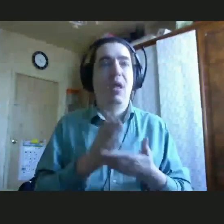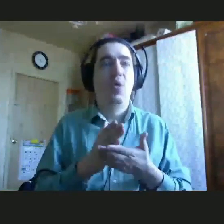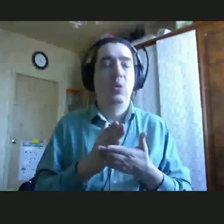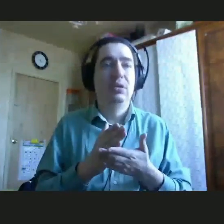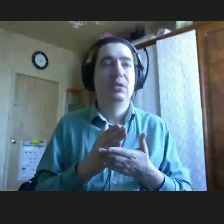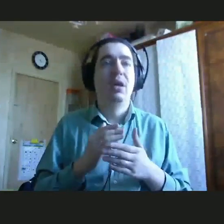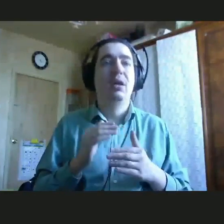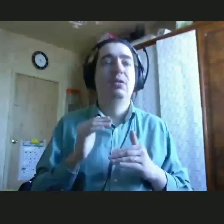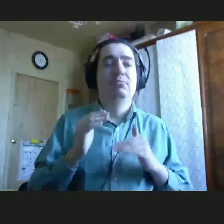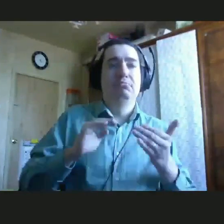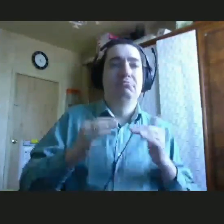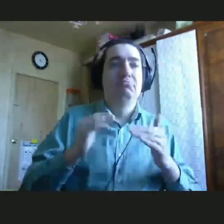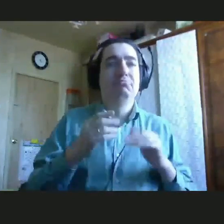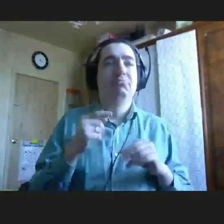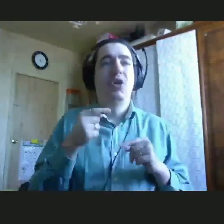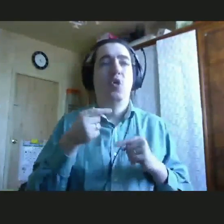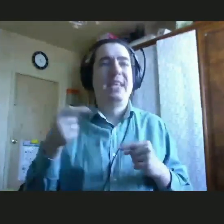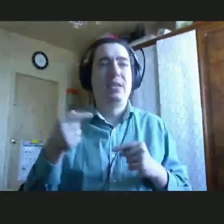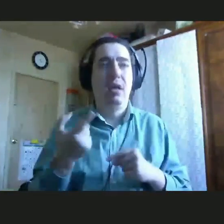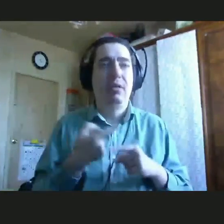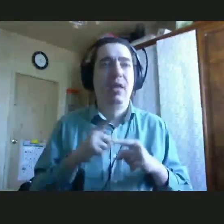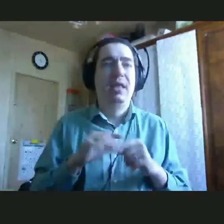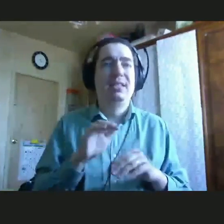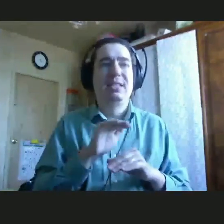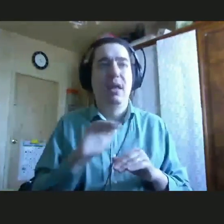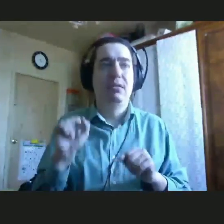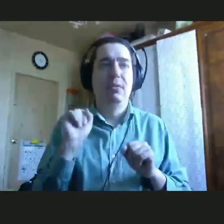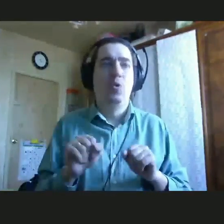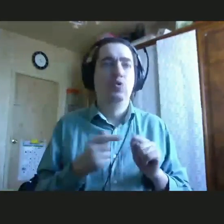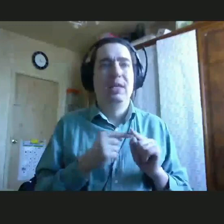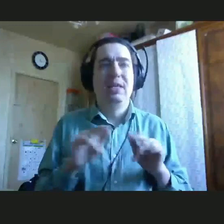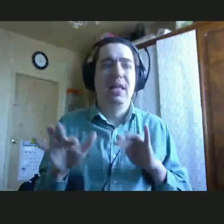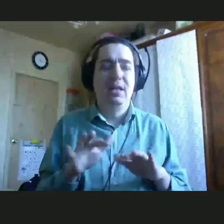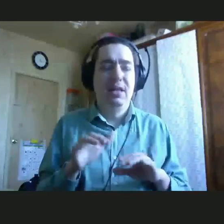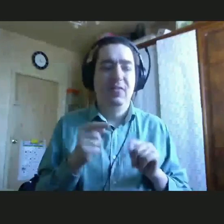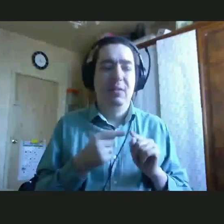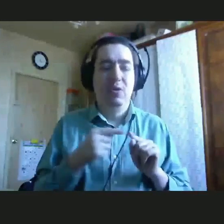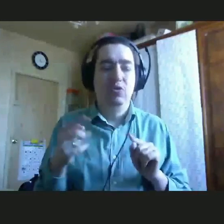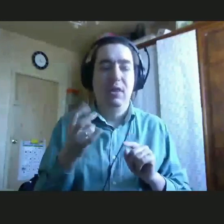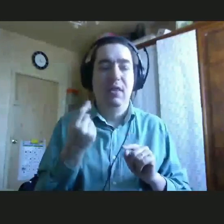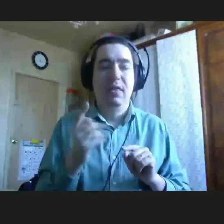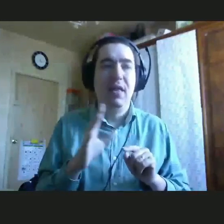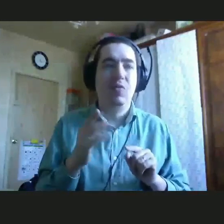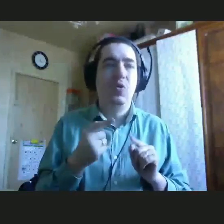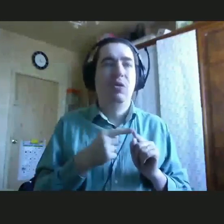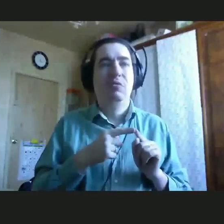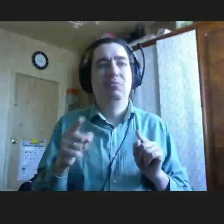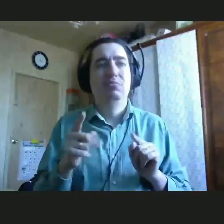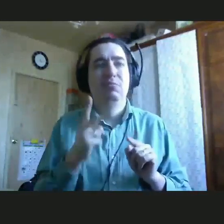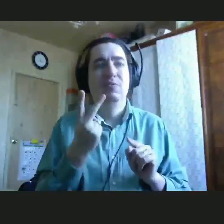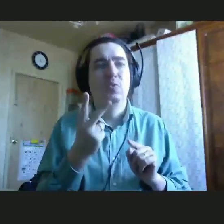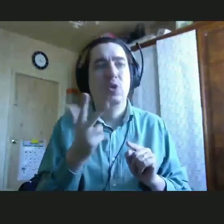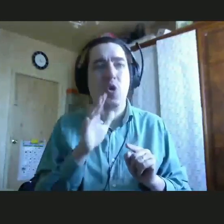отрицания зачастую, и эта стадия может длиться на протяжении даже ни одного, ни двух, ни десяти лет. Это может быть на протяжении всей